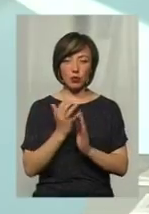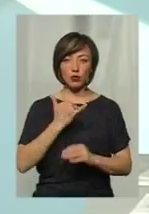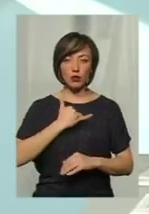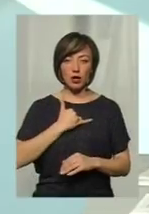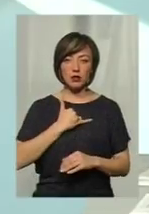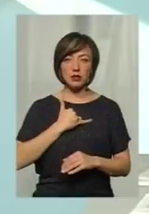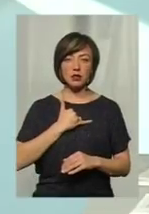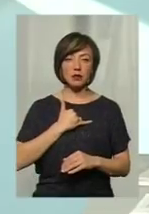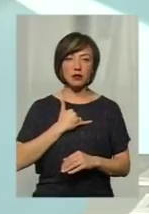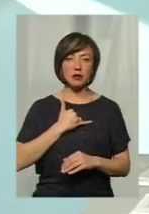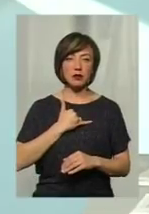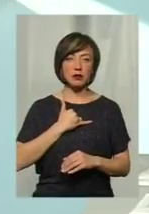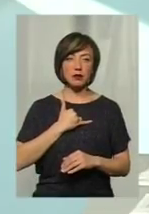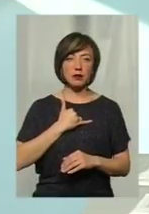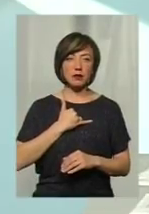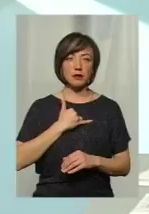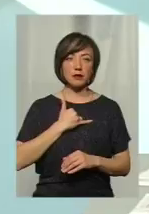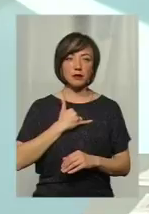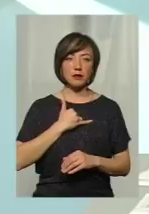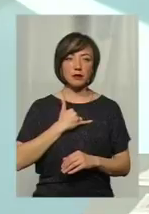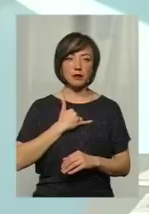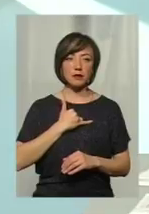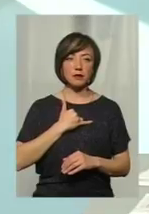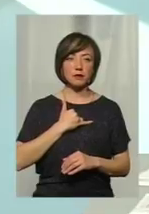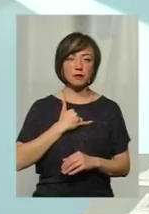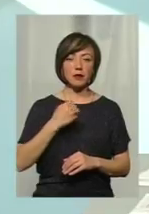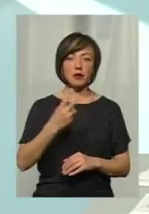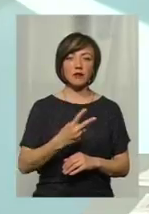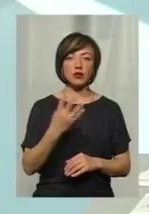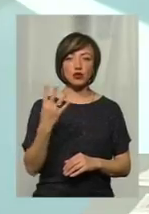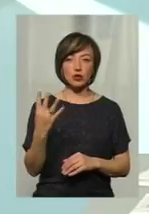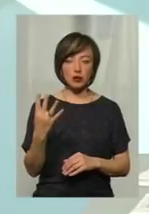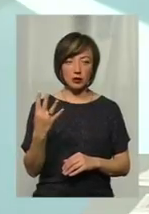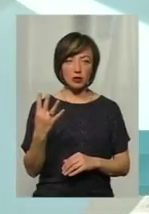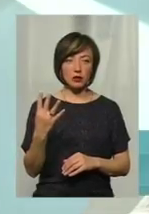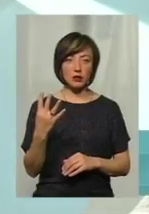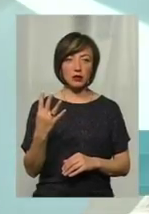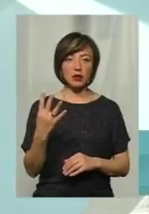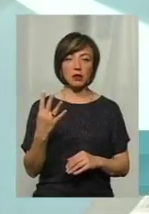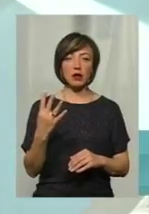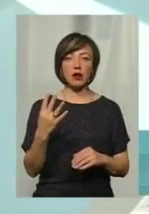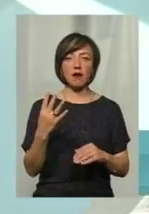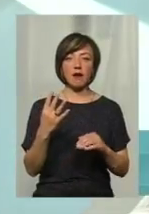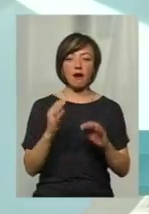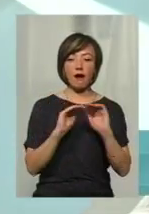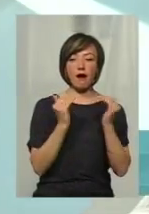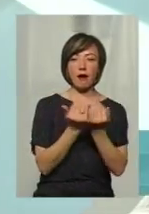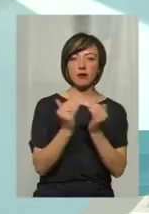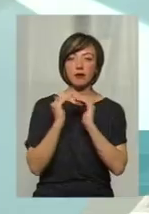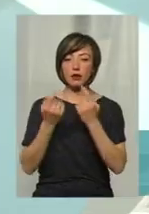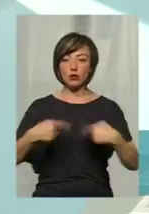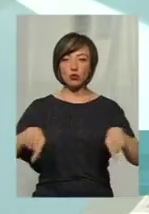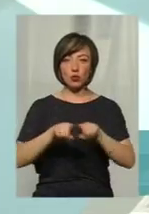тим більше, нас встали 24 карантинні зони. По амброзії